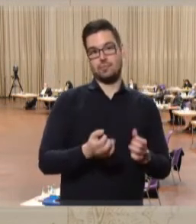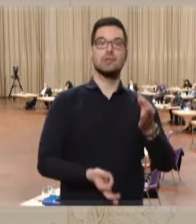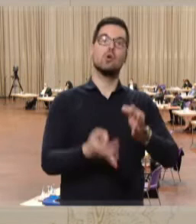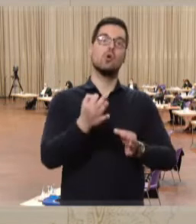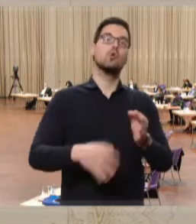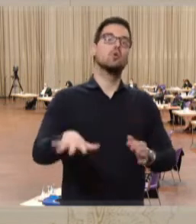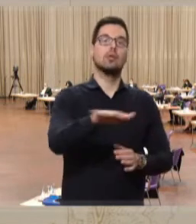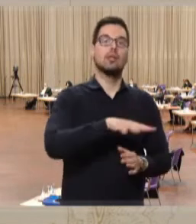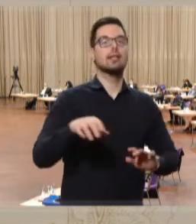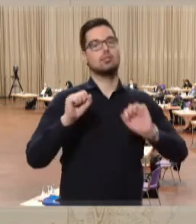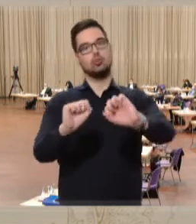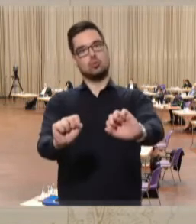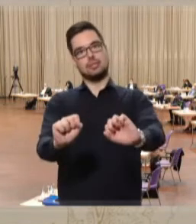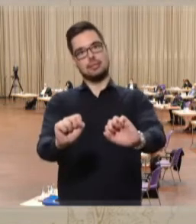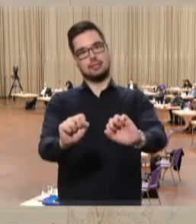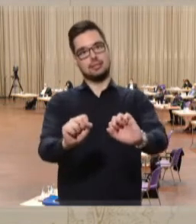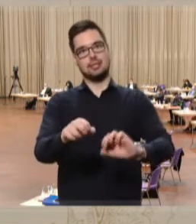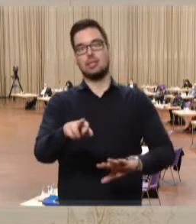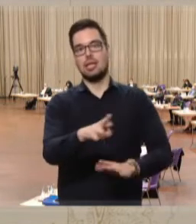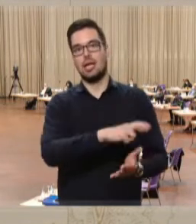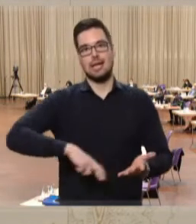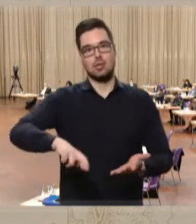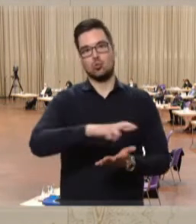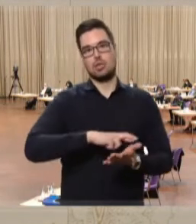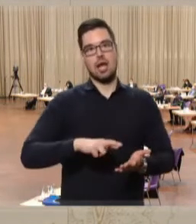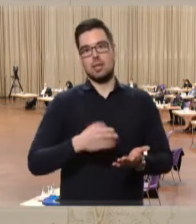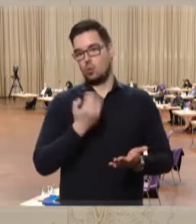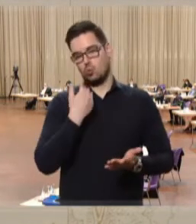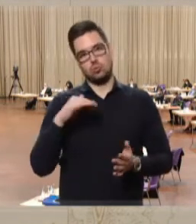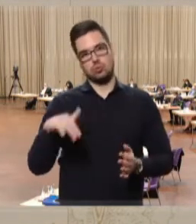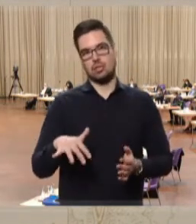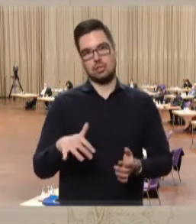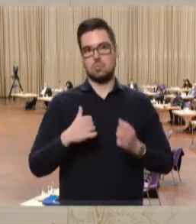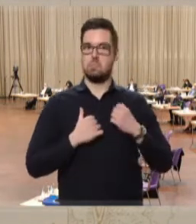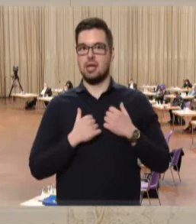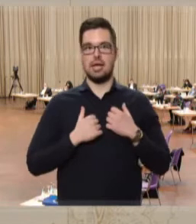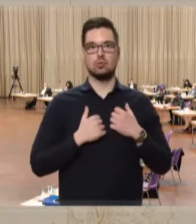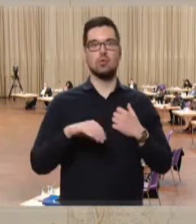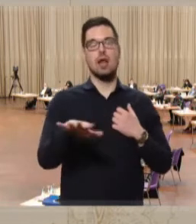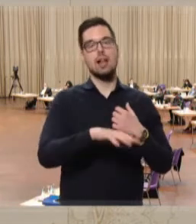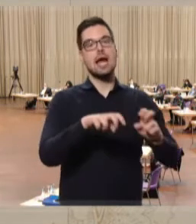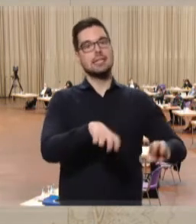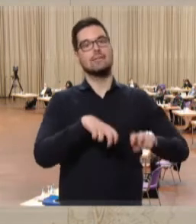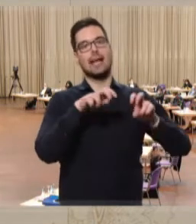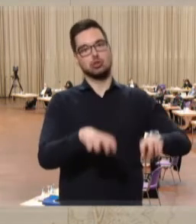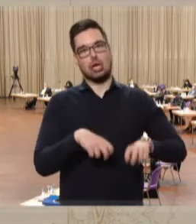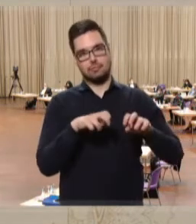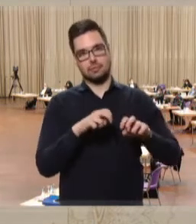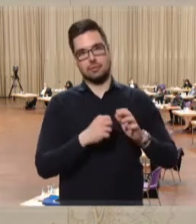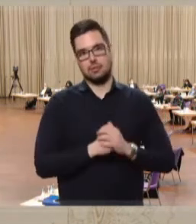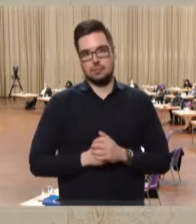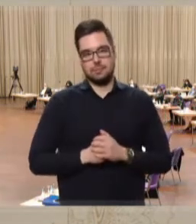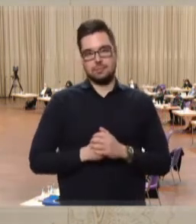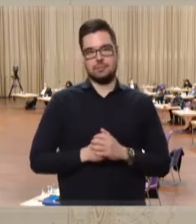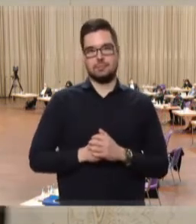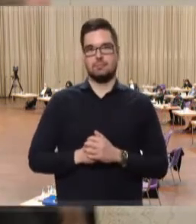generell unter Schutz gestellt, ohne regionale Besonderheiten und Belastungen für die Landwirtschaft in ihrer Betriebsführung zu